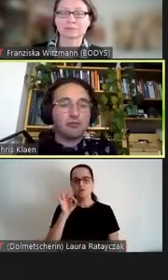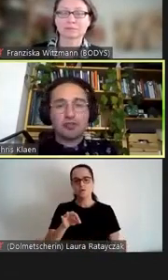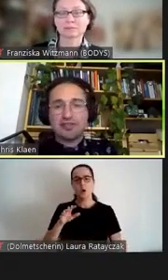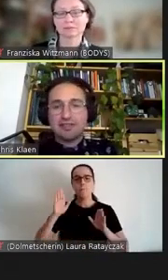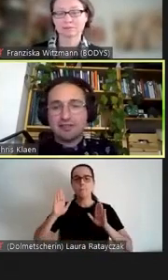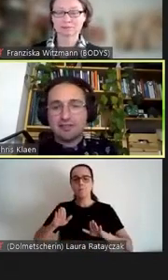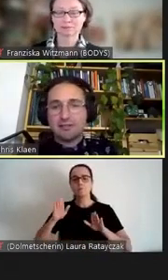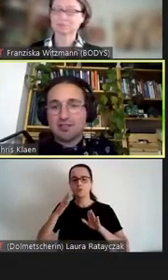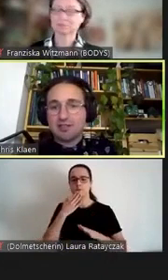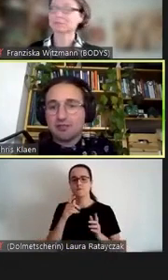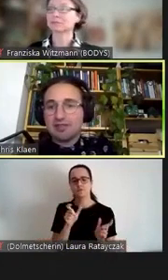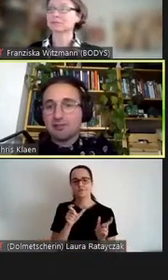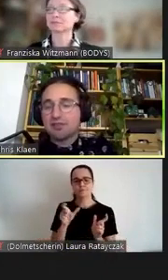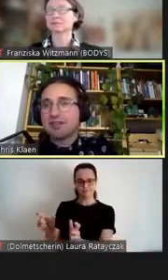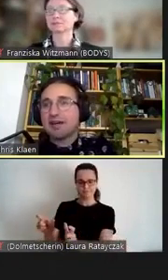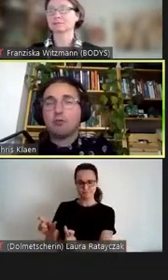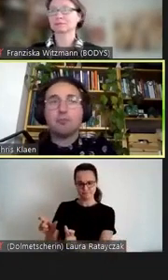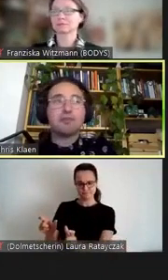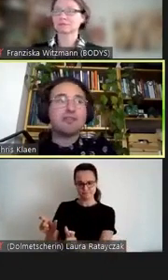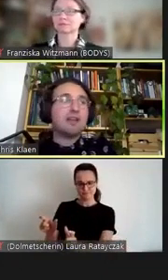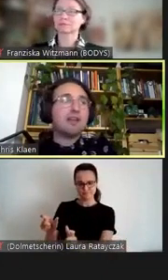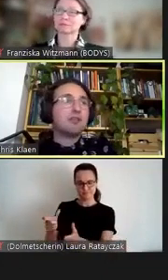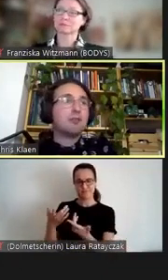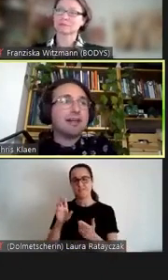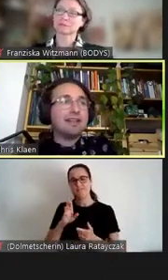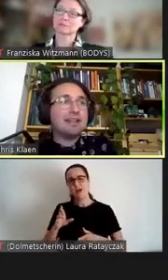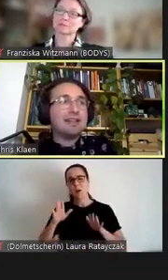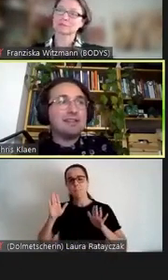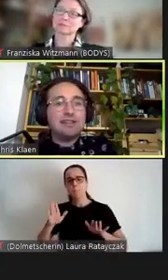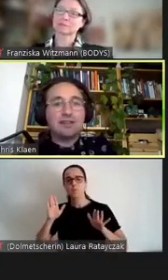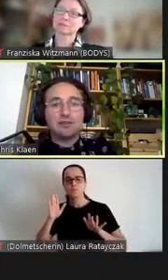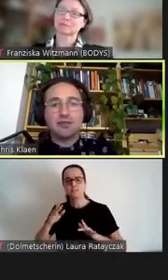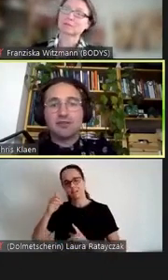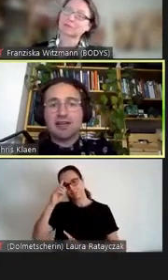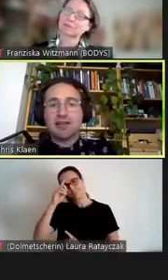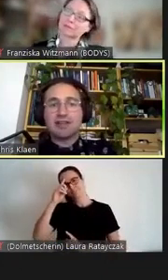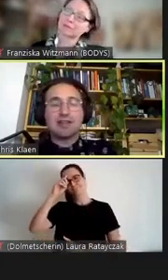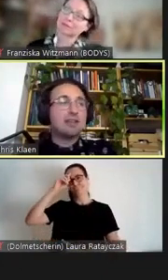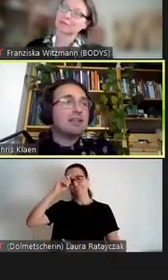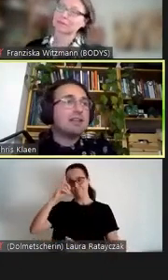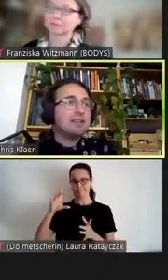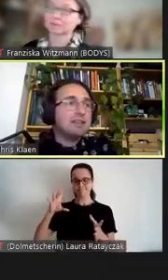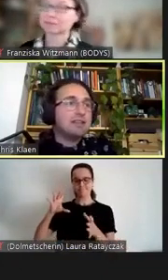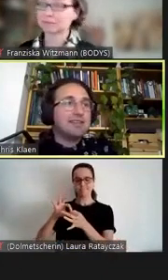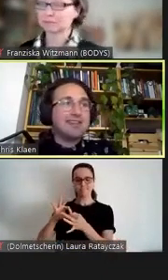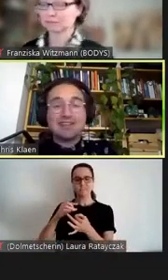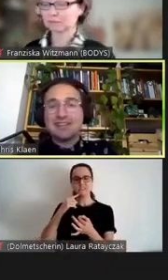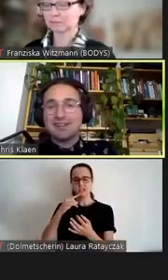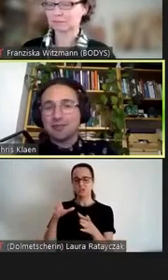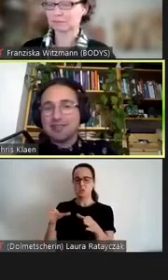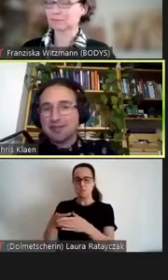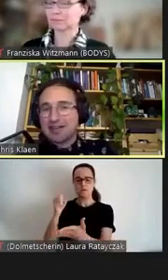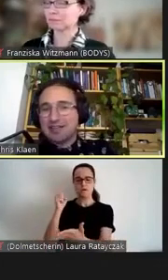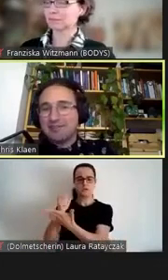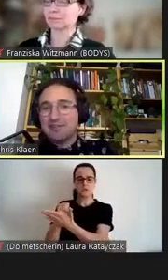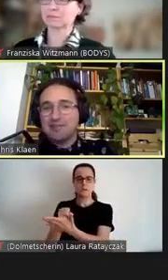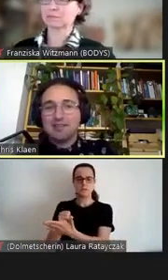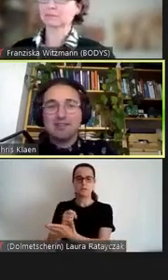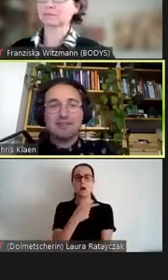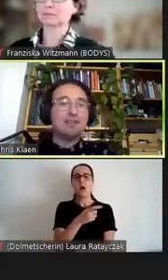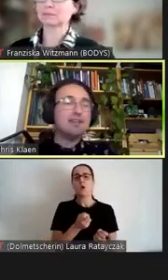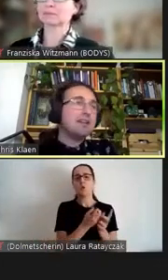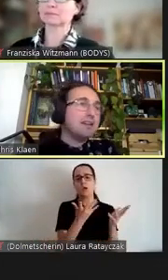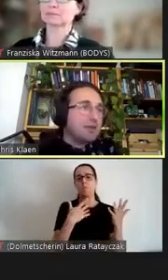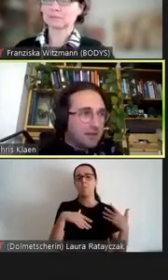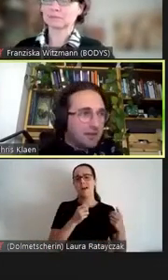Muslime auszuschließen, Menschen muslimischen Glaubens zu marginalisieren und zu sagen, ja, die sind ja nicht so liberal wie